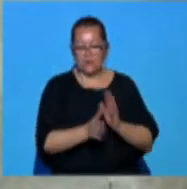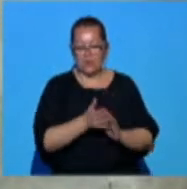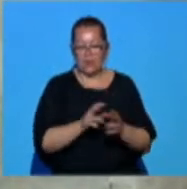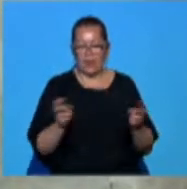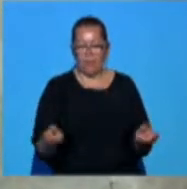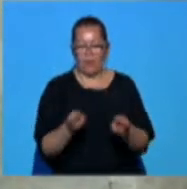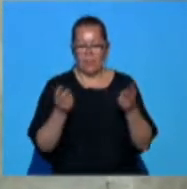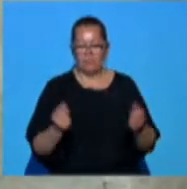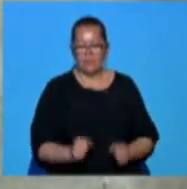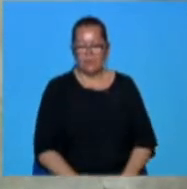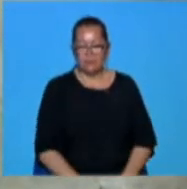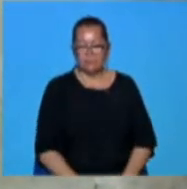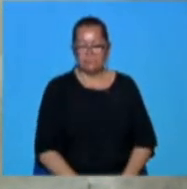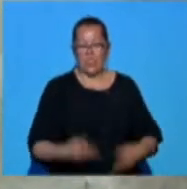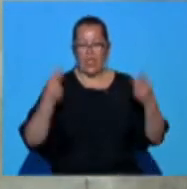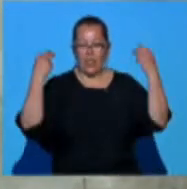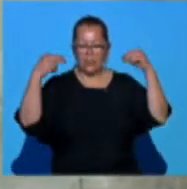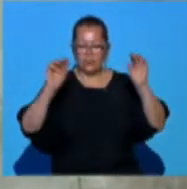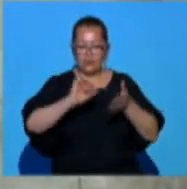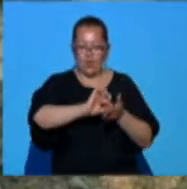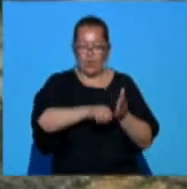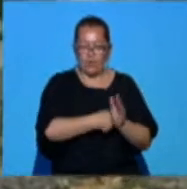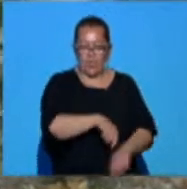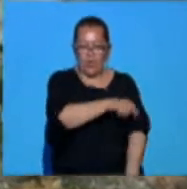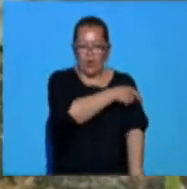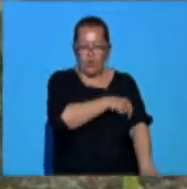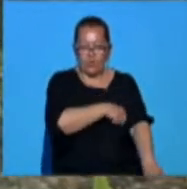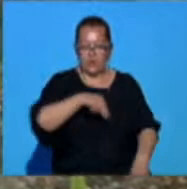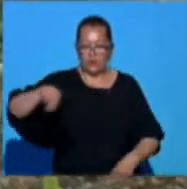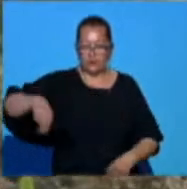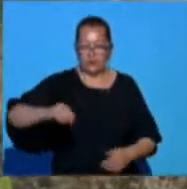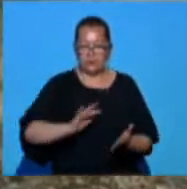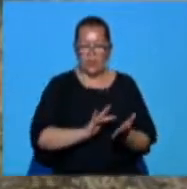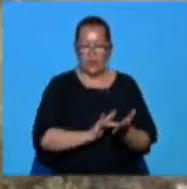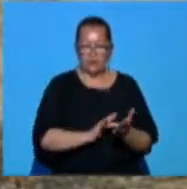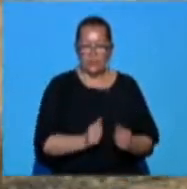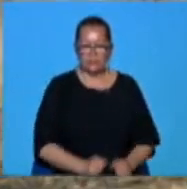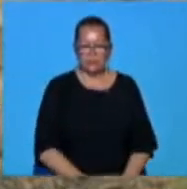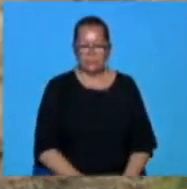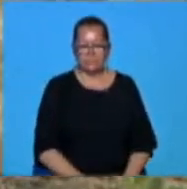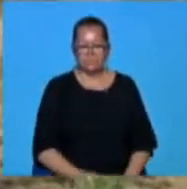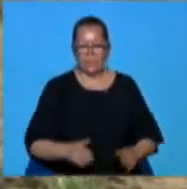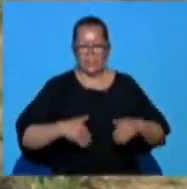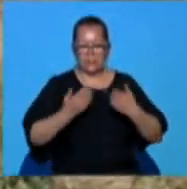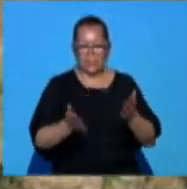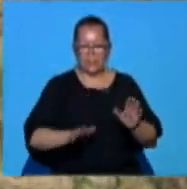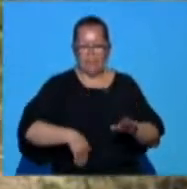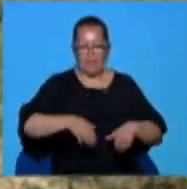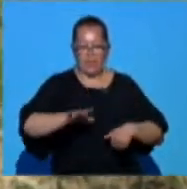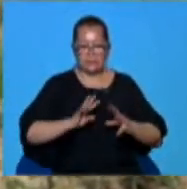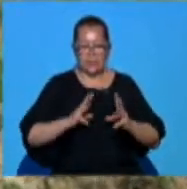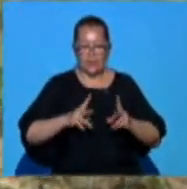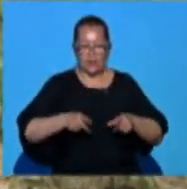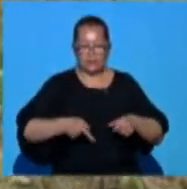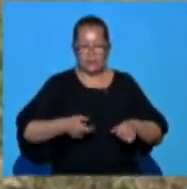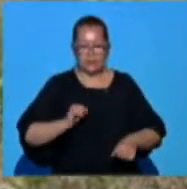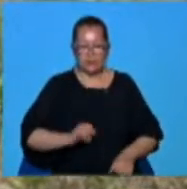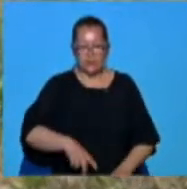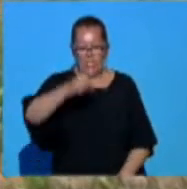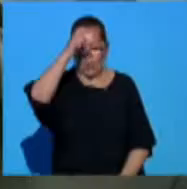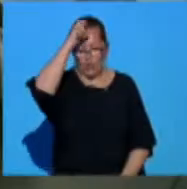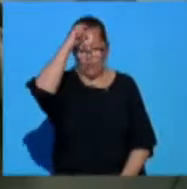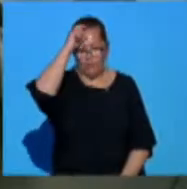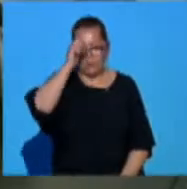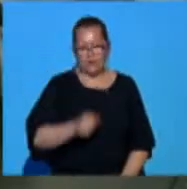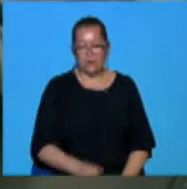evaluarea pagubelor, iar raportul aprobat în Comitetul Județean pentru Situații de Urgență a fost înaintat către Ministerul Agriculturii și către